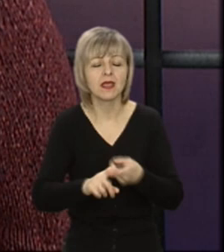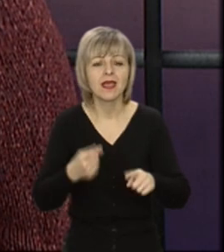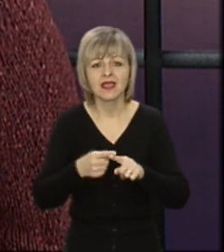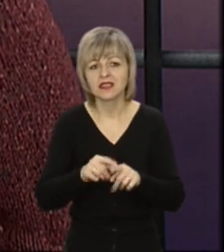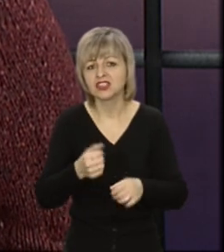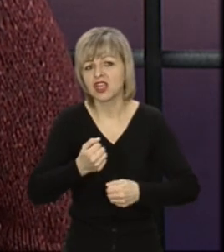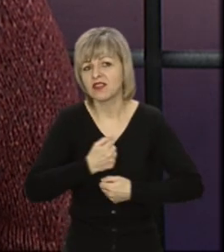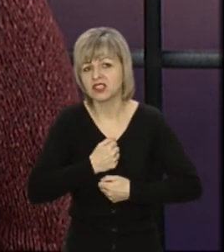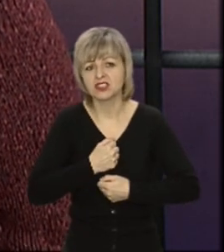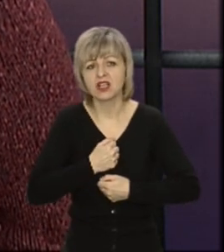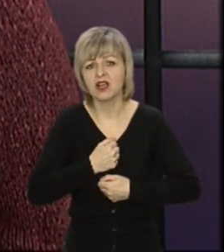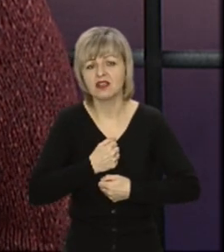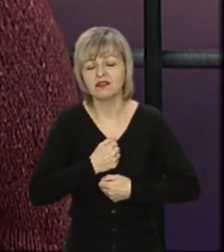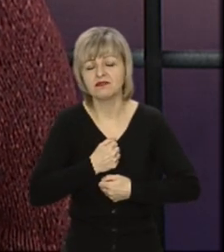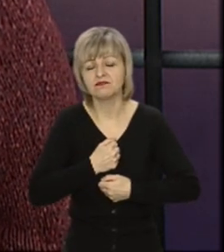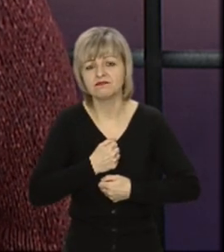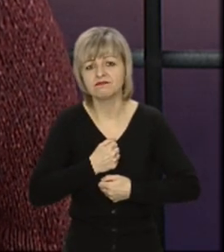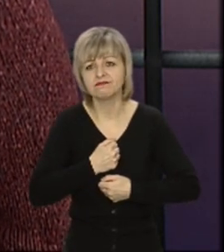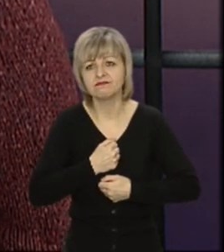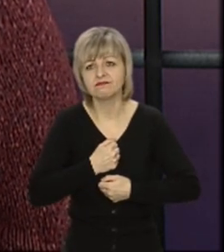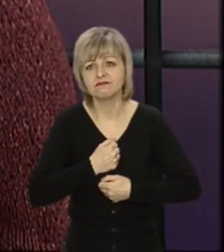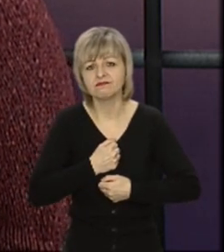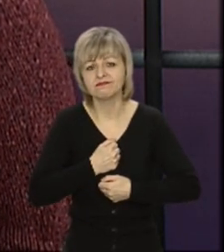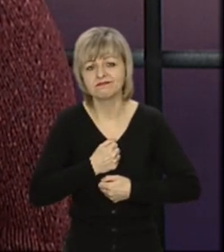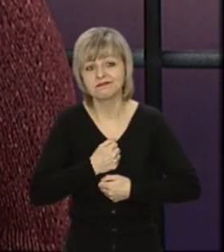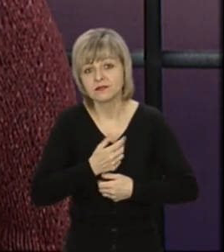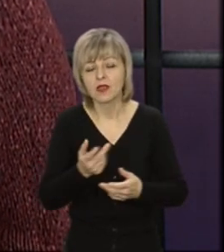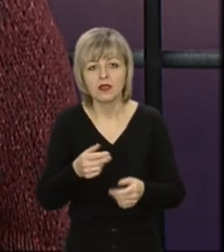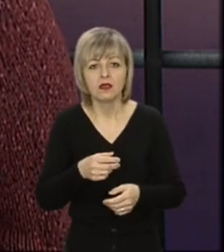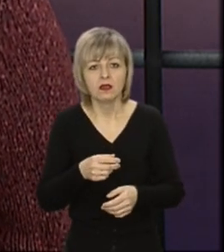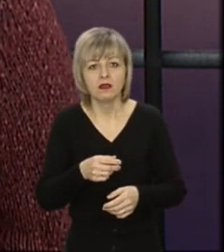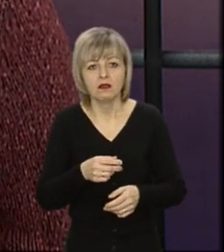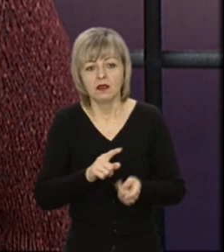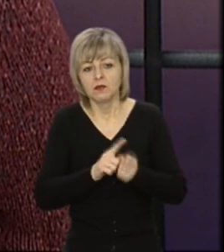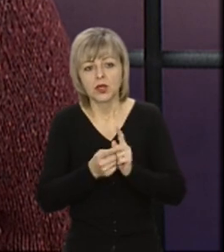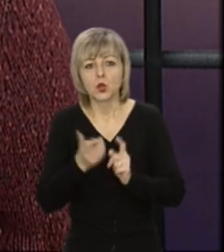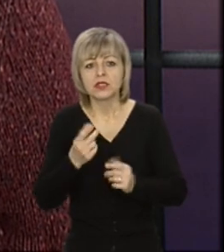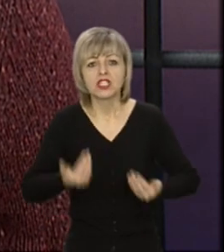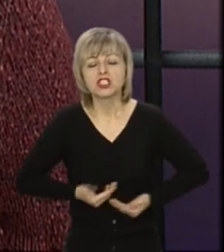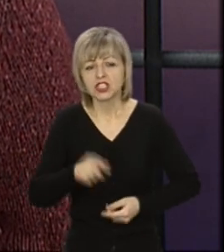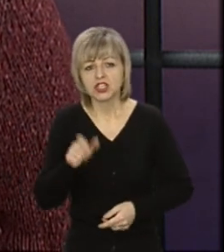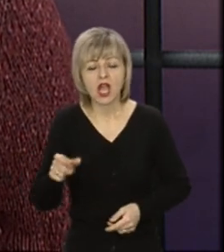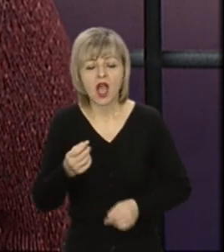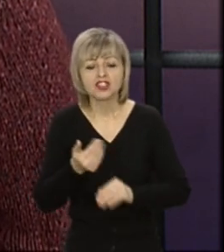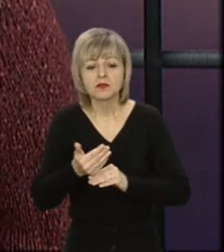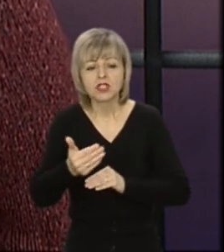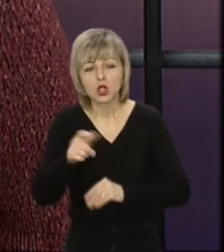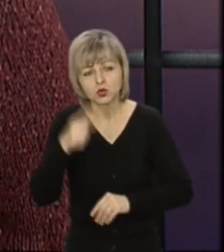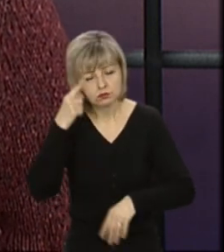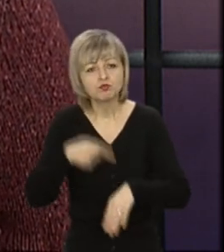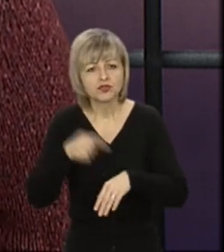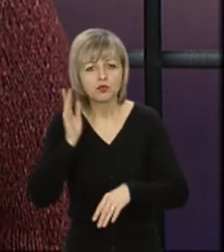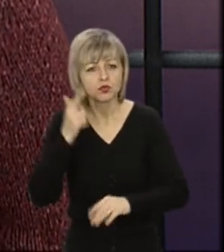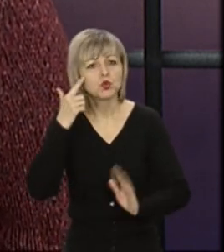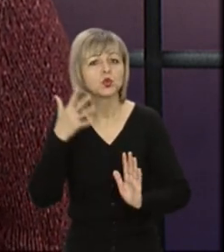відбувається на якихось розуміннях, він, на жаль, сплачений людськими життями. І я розумію, що чим далі, тим люди будуть свідоміші, вони